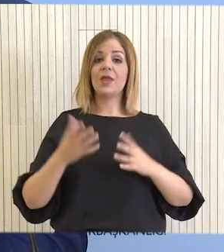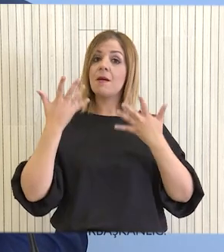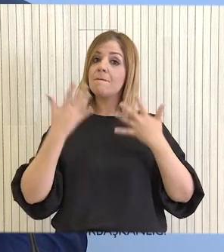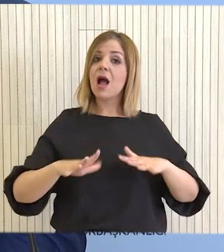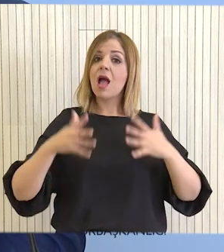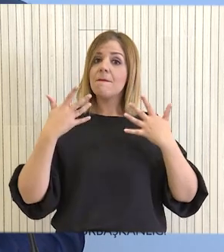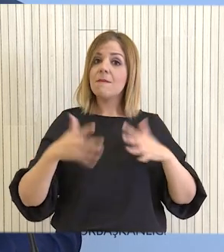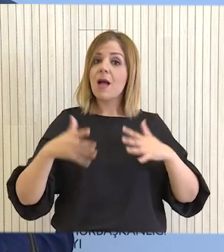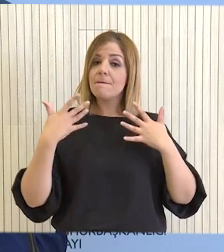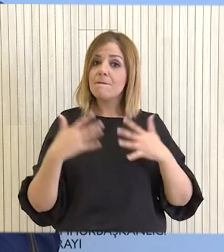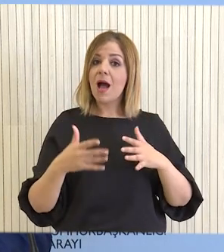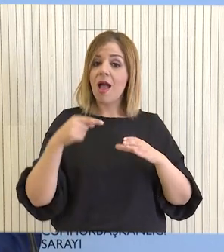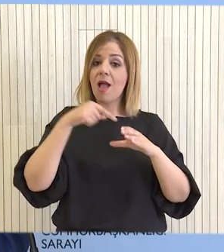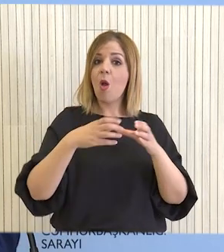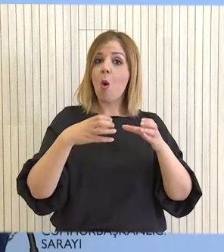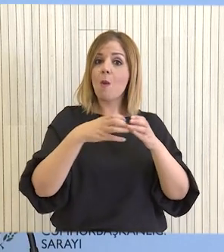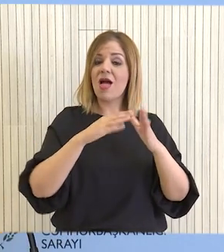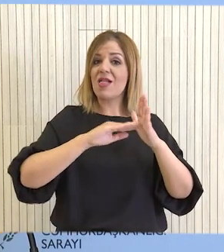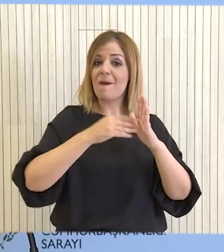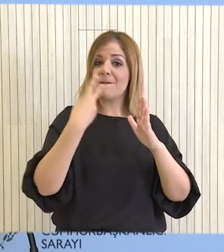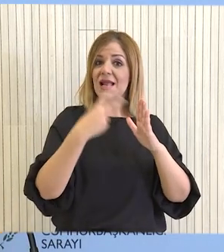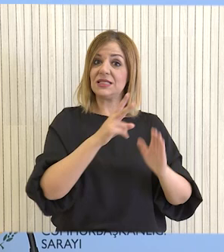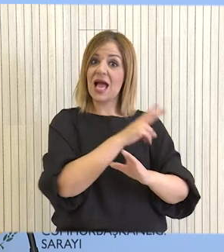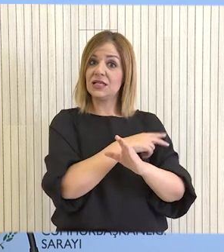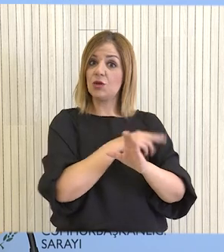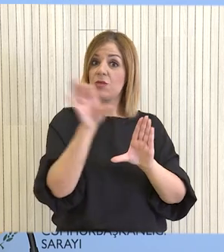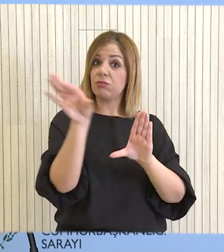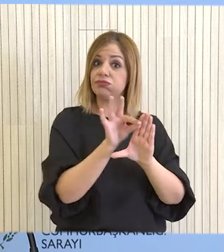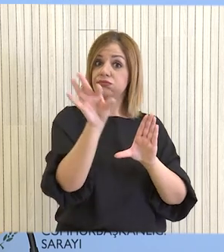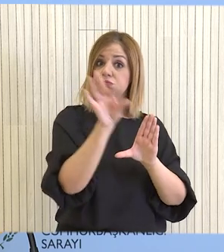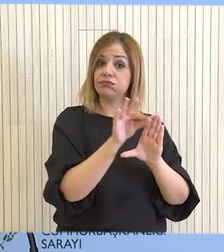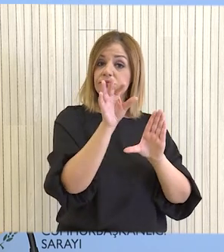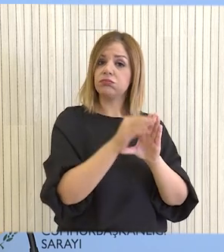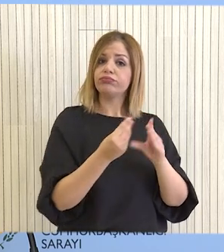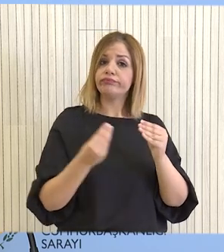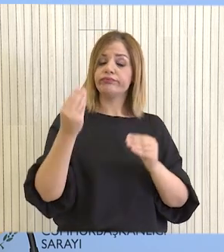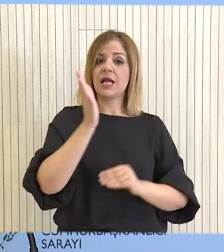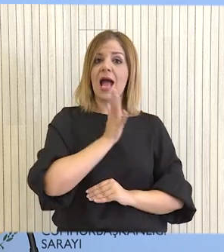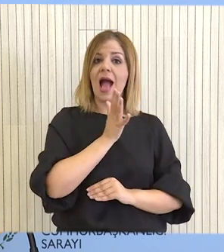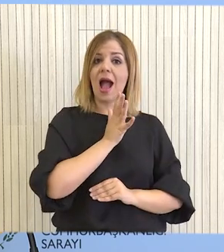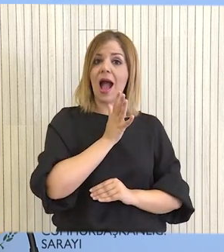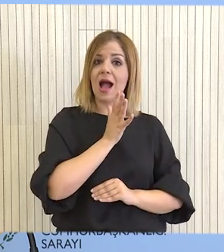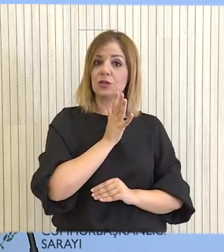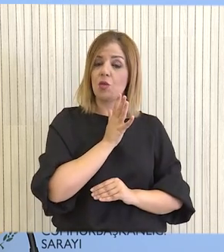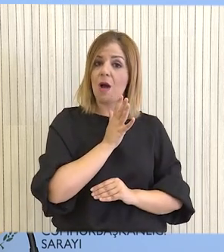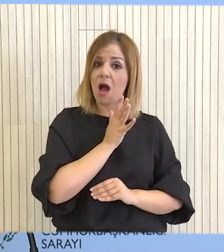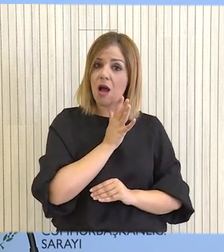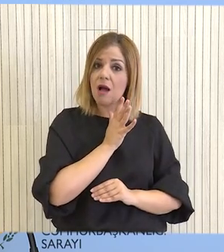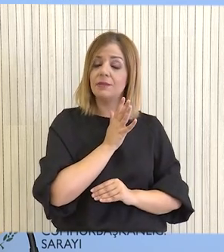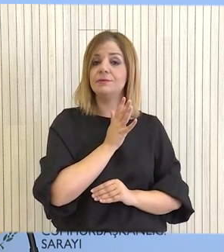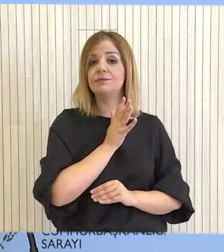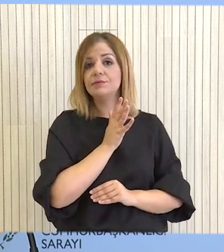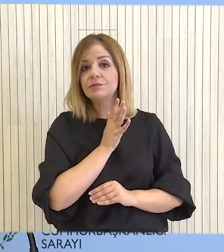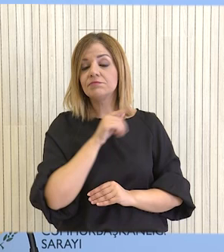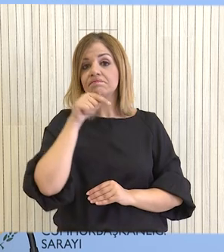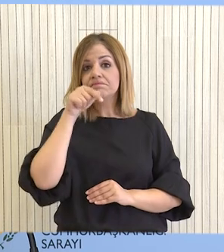έχει ενισχυθεί η αρμόδια υπηρεσία της αστυνομίας που διερευνάει της δίωξης ηλεκτρονικού εγκλήματος με επιπρόσθετα άτομα. Και είναι